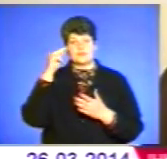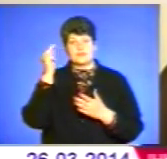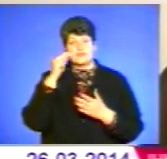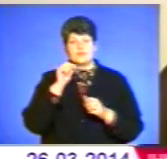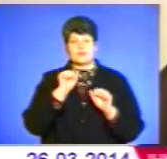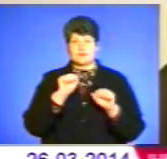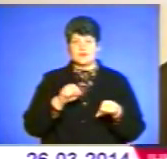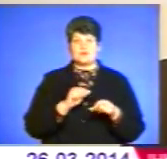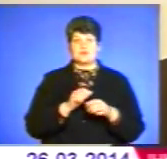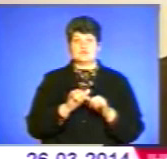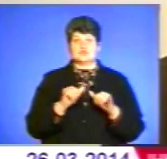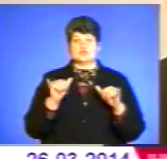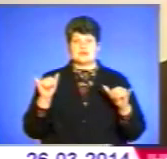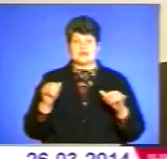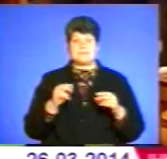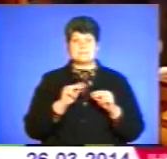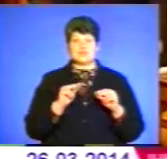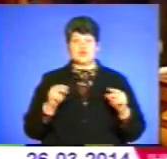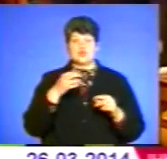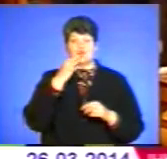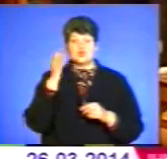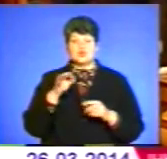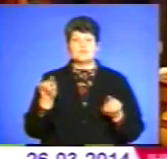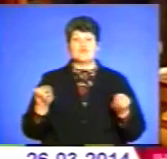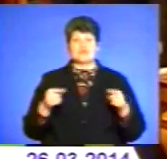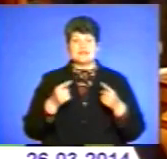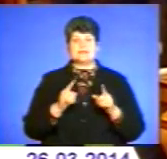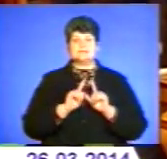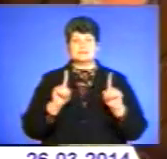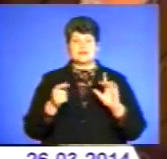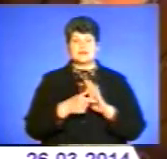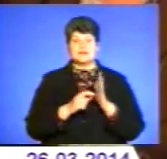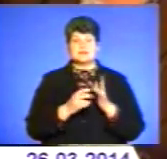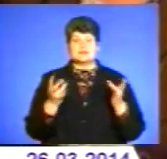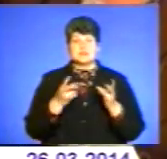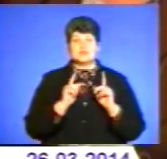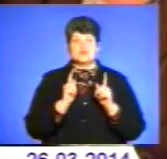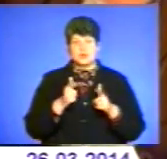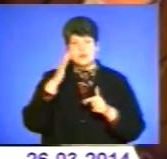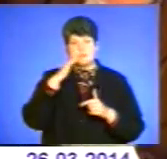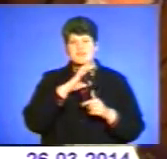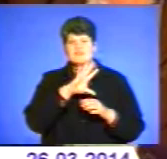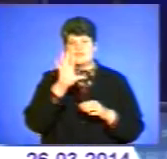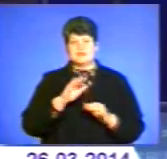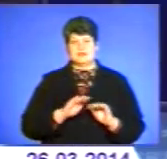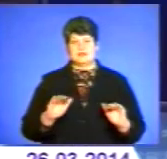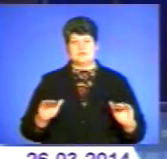базами для поширення педагогічного досвіду. Щоб створити інклюзивні класи, необхідна згода батьків усіх учнів.